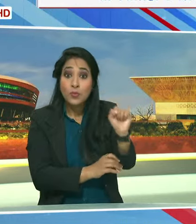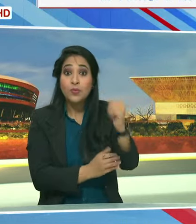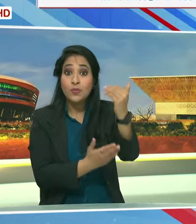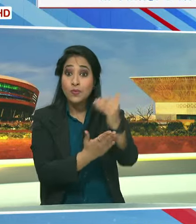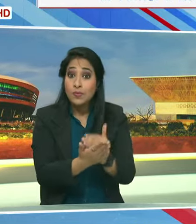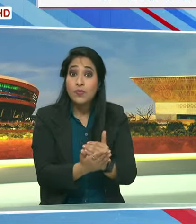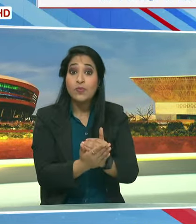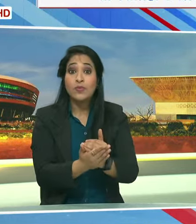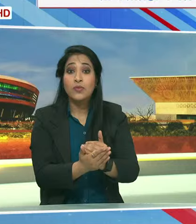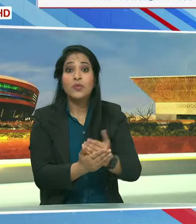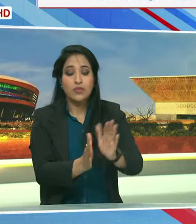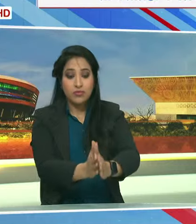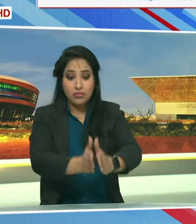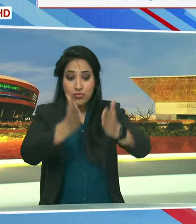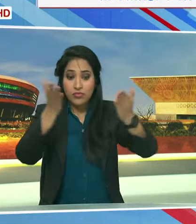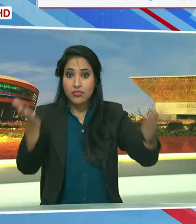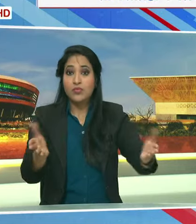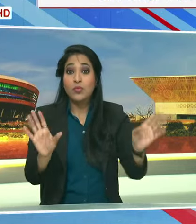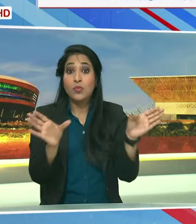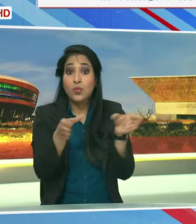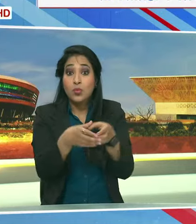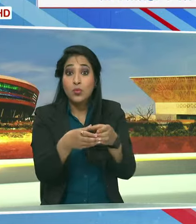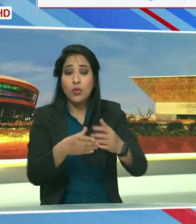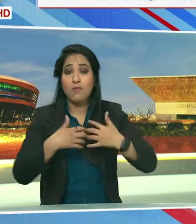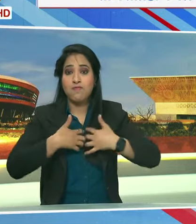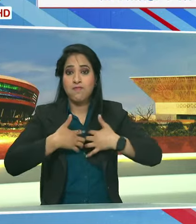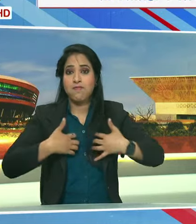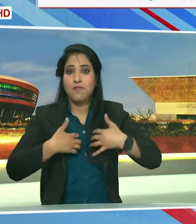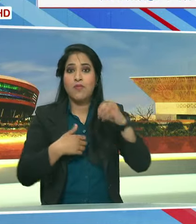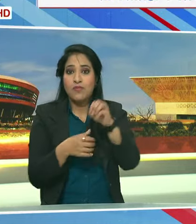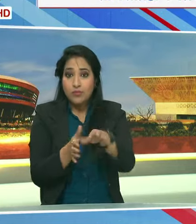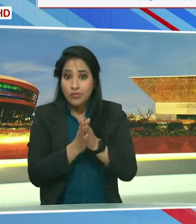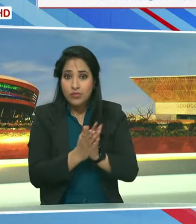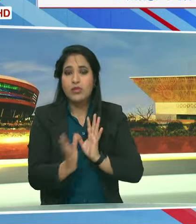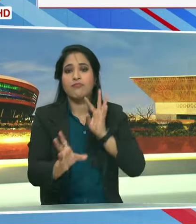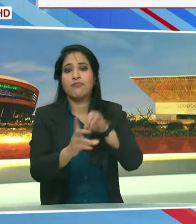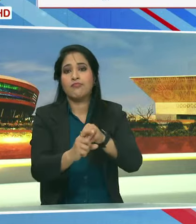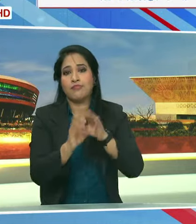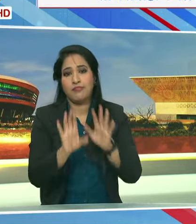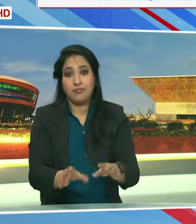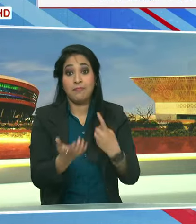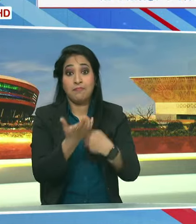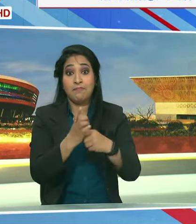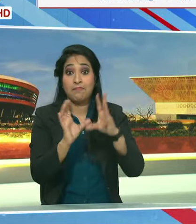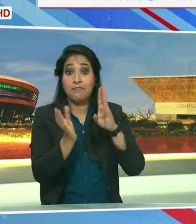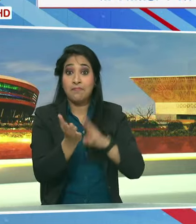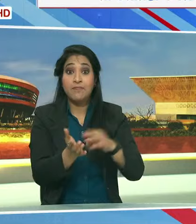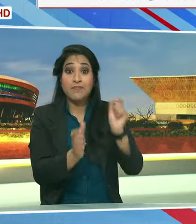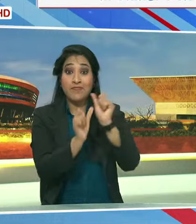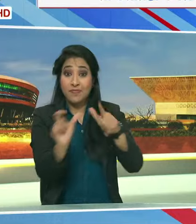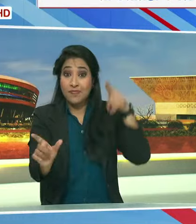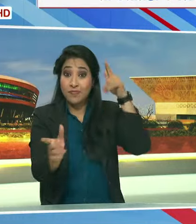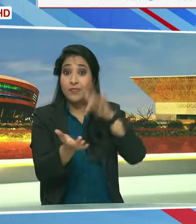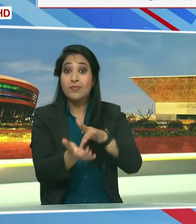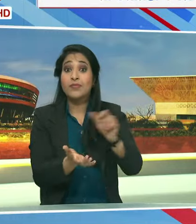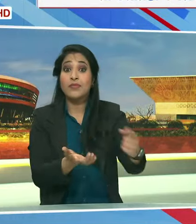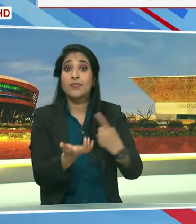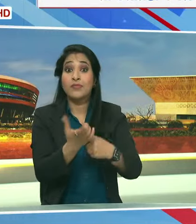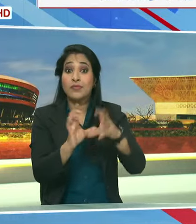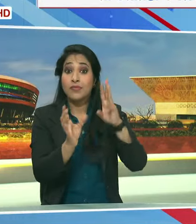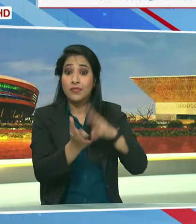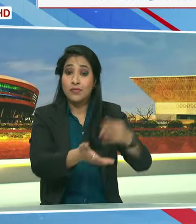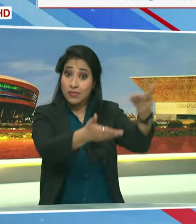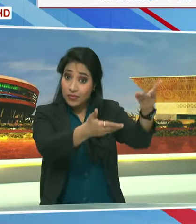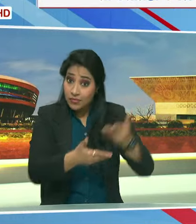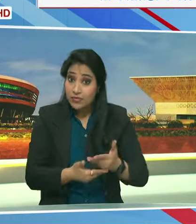आयोजित शास्त्रवत सामोहिक हनुमान यग्य में भाग लिया आयोध्या धाम में श्री राम के